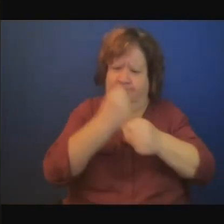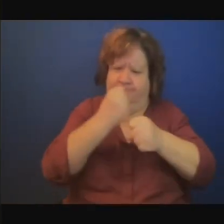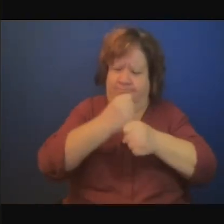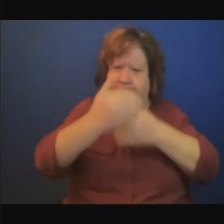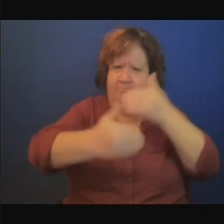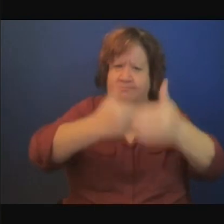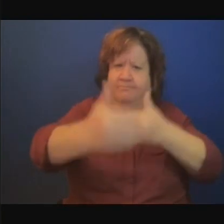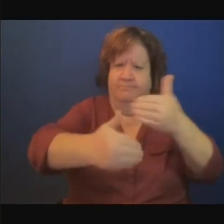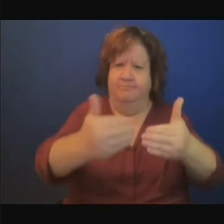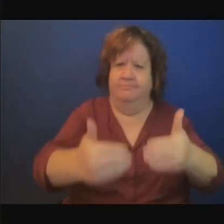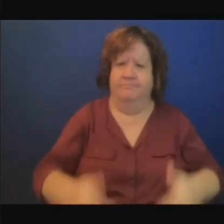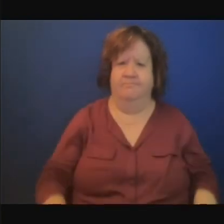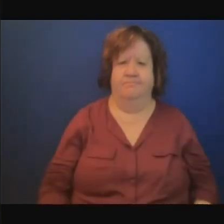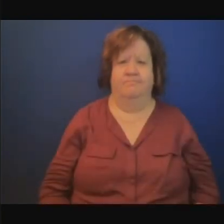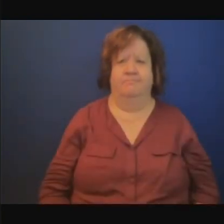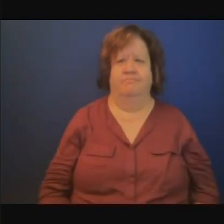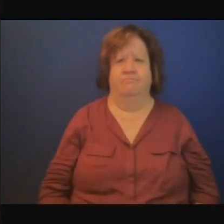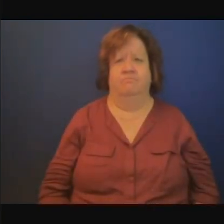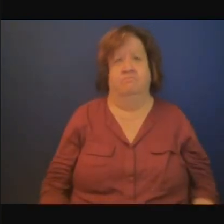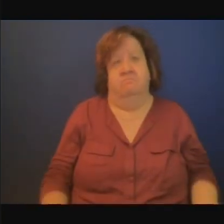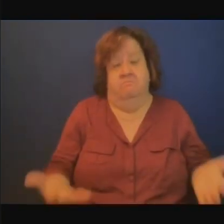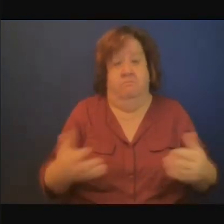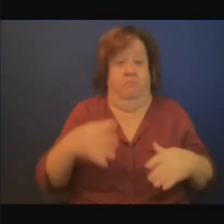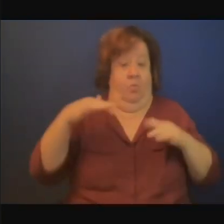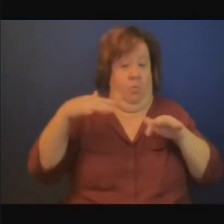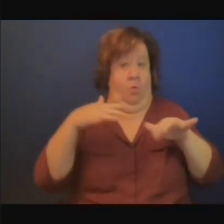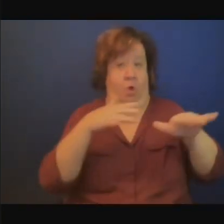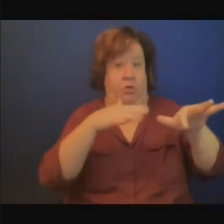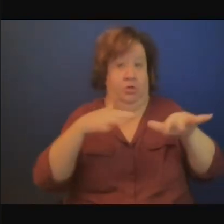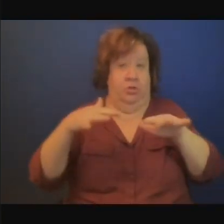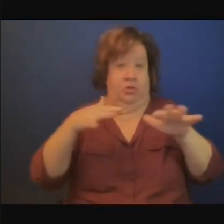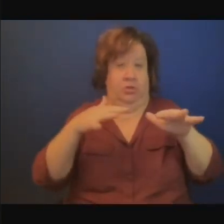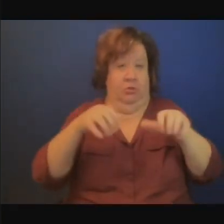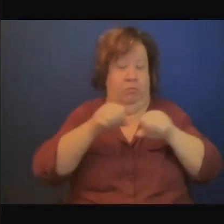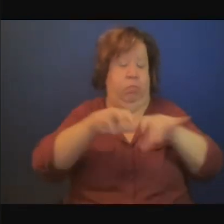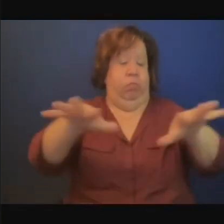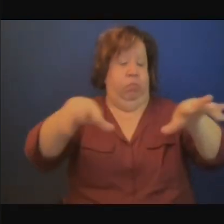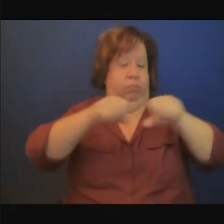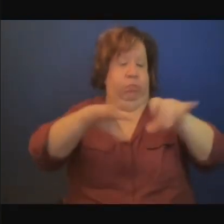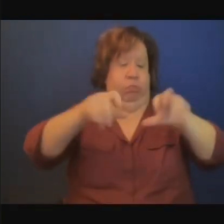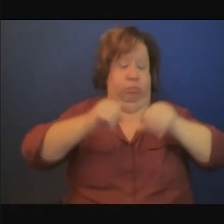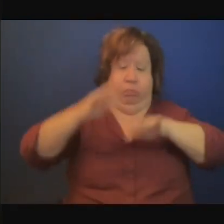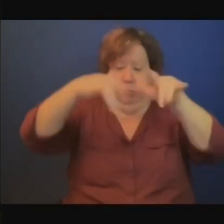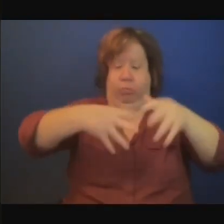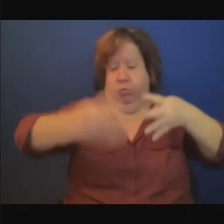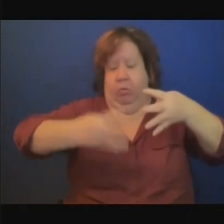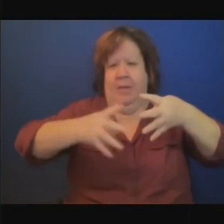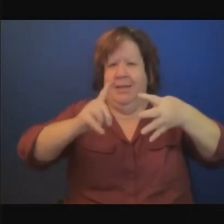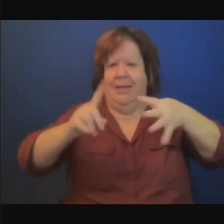efficients. On souhaite ou on doit minimiser l'utilisation du carbone,